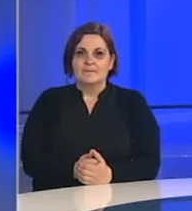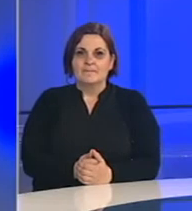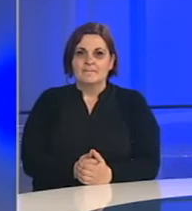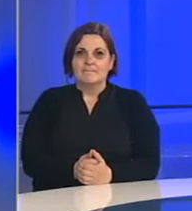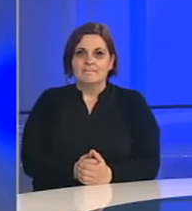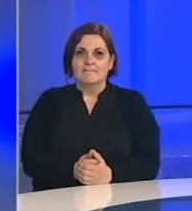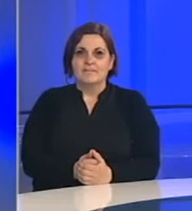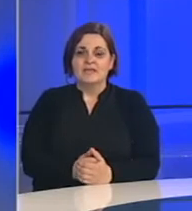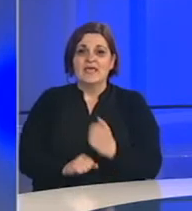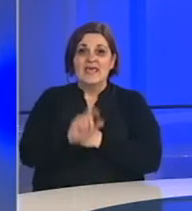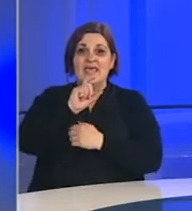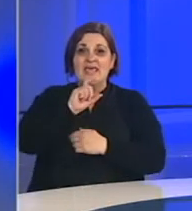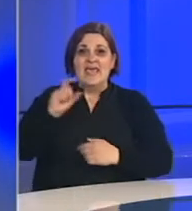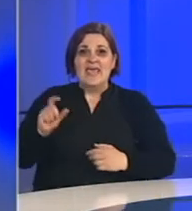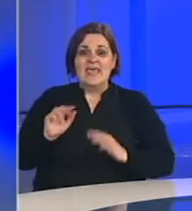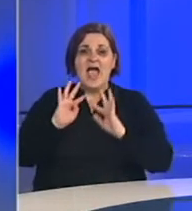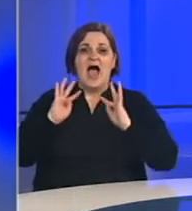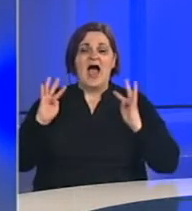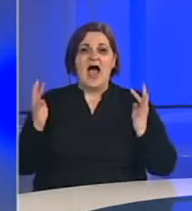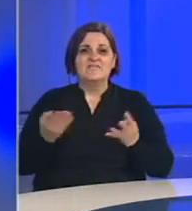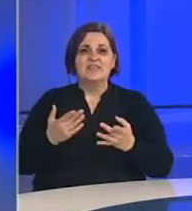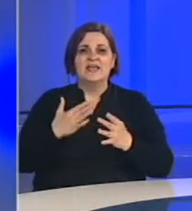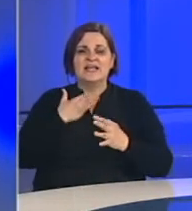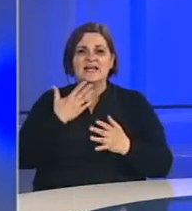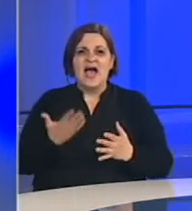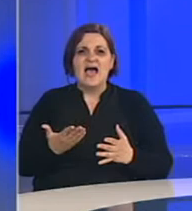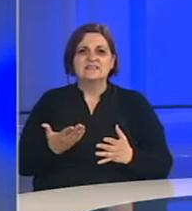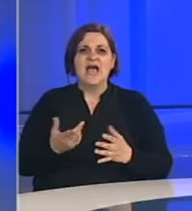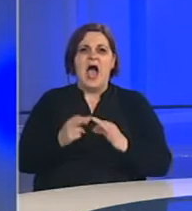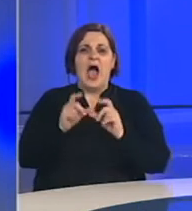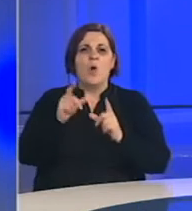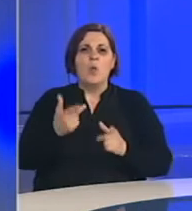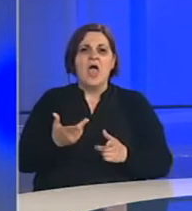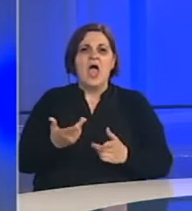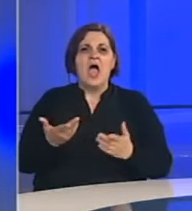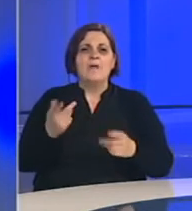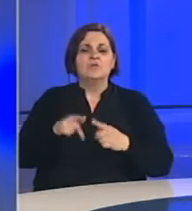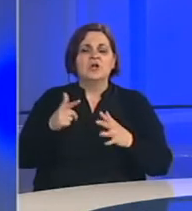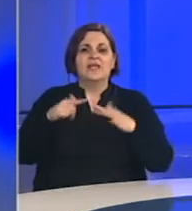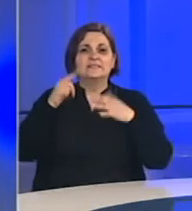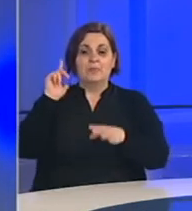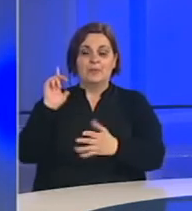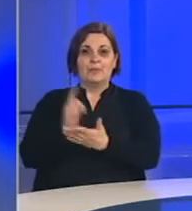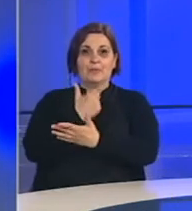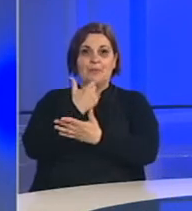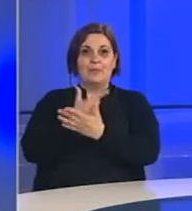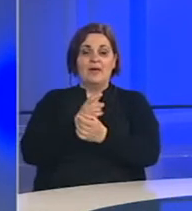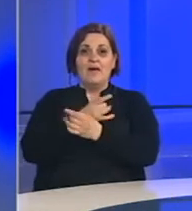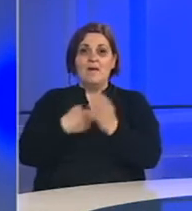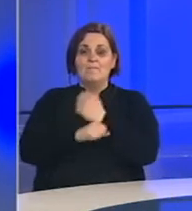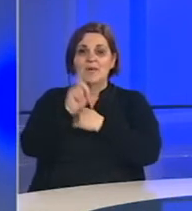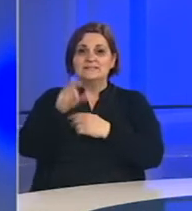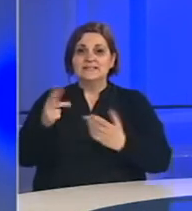I univerzitetski amfiteatri učionice i aule su posljednjih nekoliko sedmica prazni bez